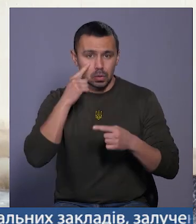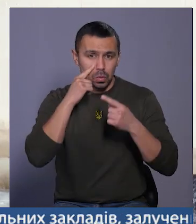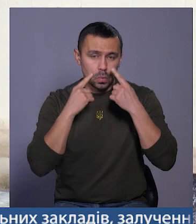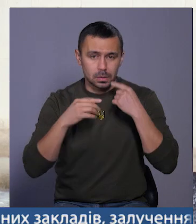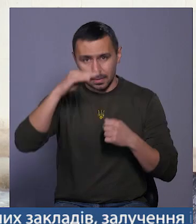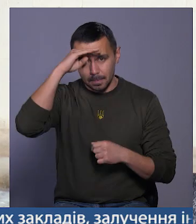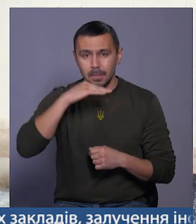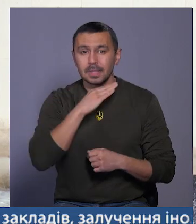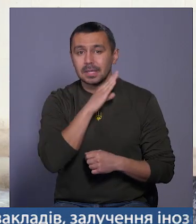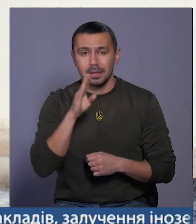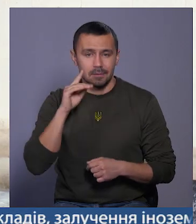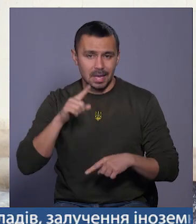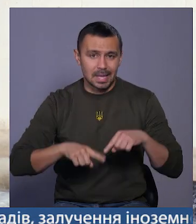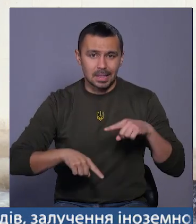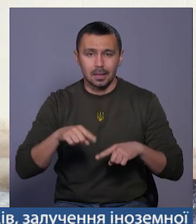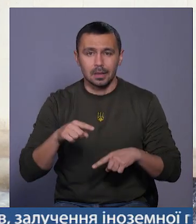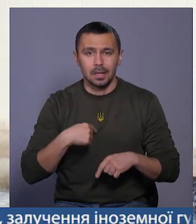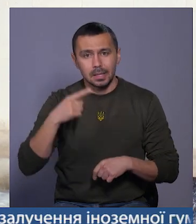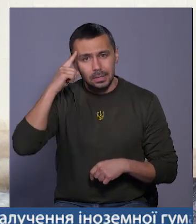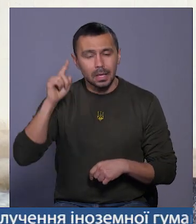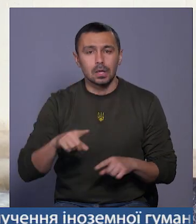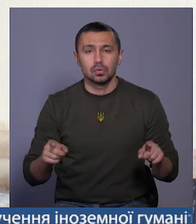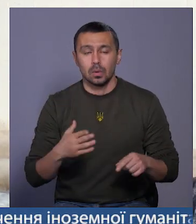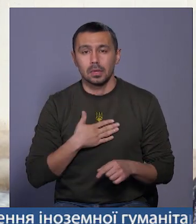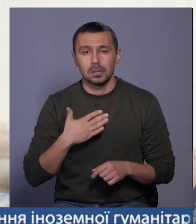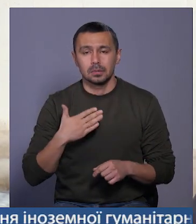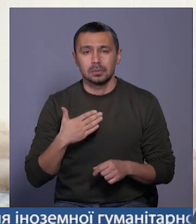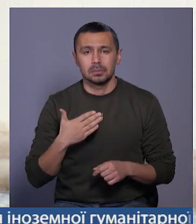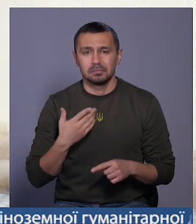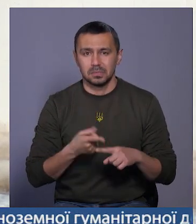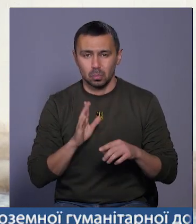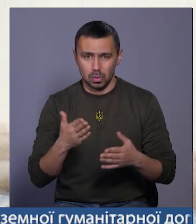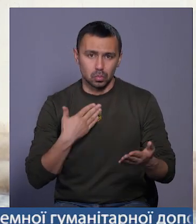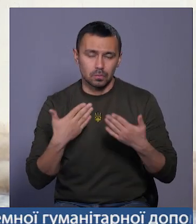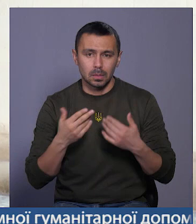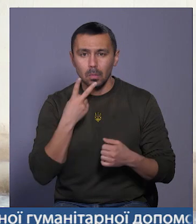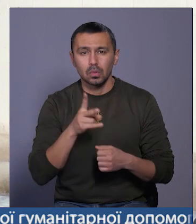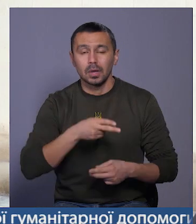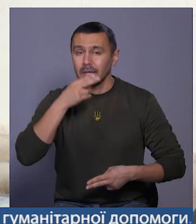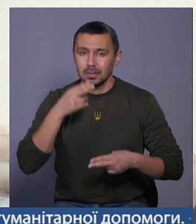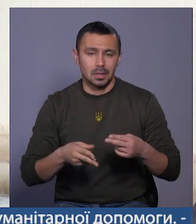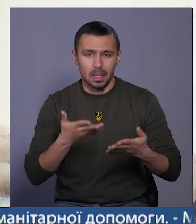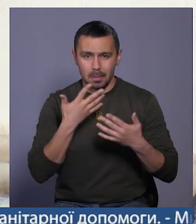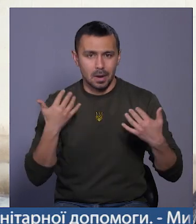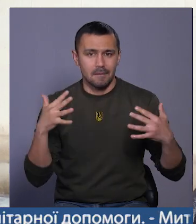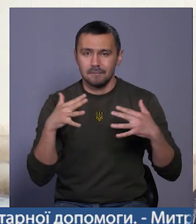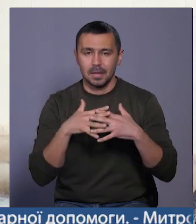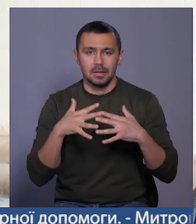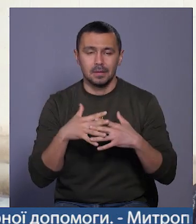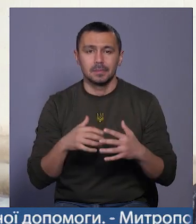батьків, рідних. Я знала, що і нас колись, напевно, це зачепень. Побачила, що кінця не краю нема тої війні.